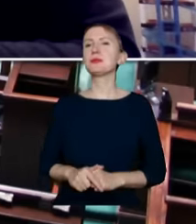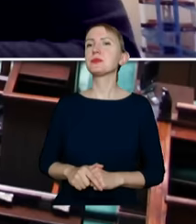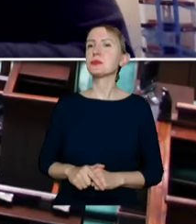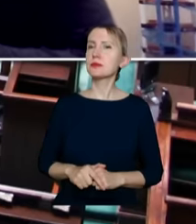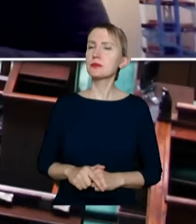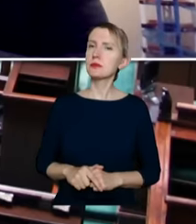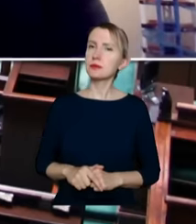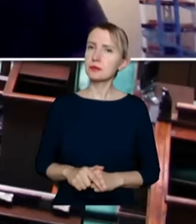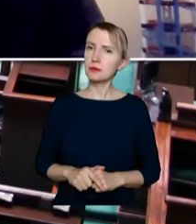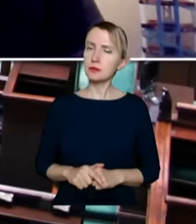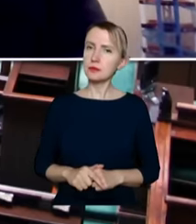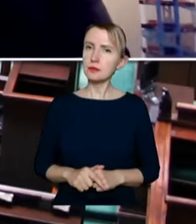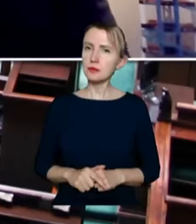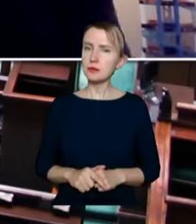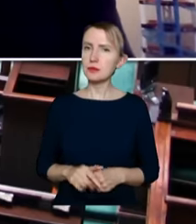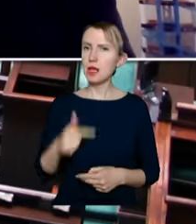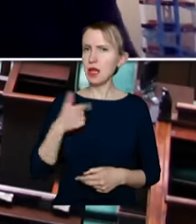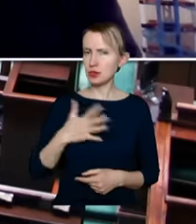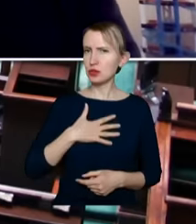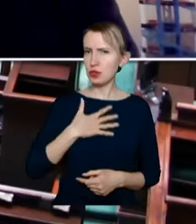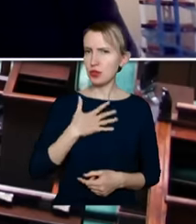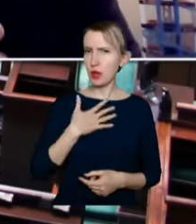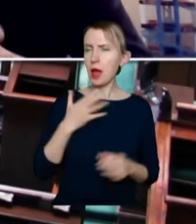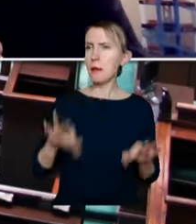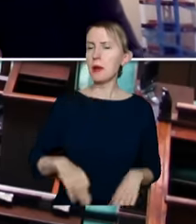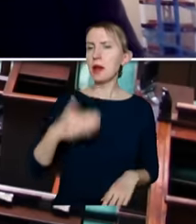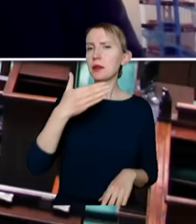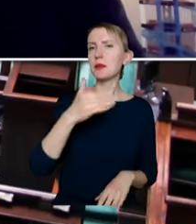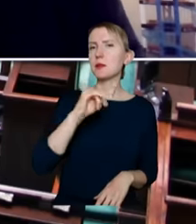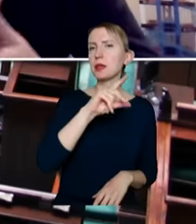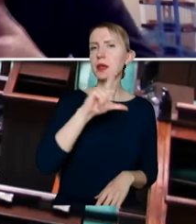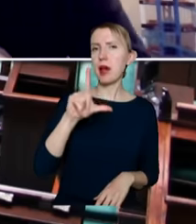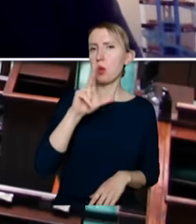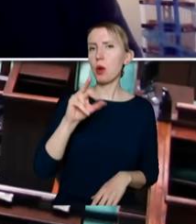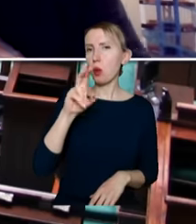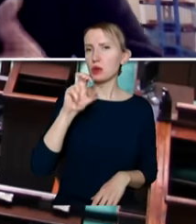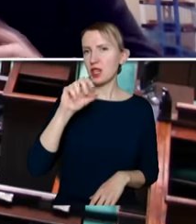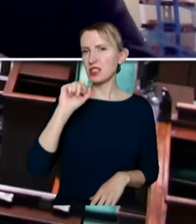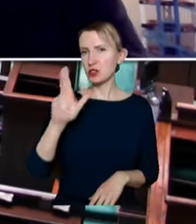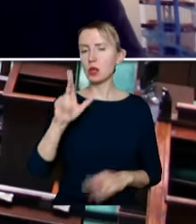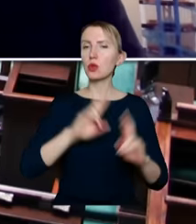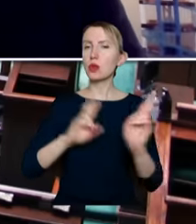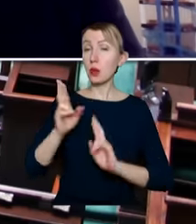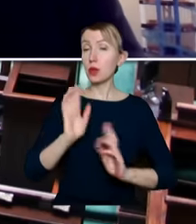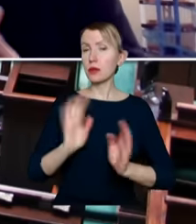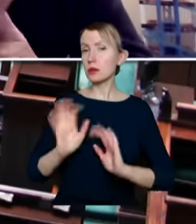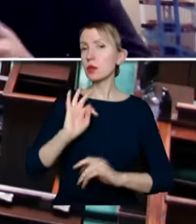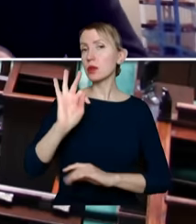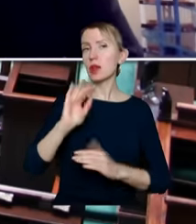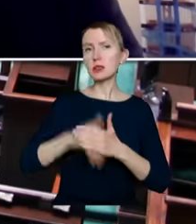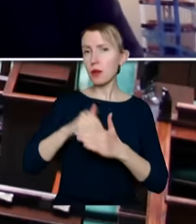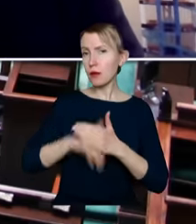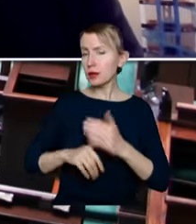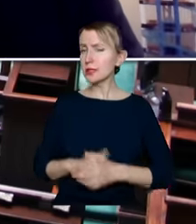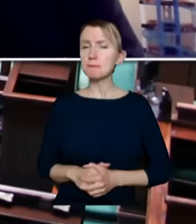Panie redaktorze ja się dziwię panu Michałowi Kołodziejczakowi, że w ten sposób reaguje na to swoje postępowanie bo